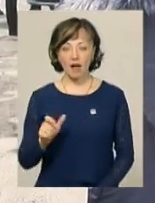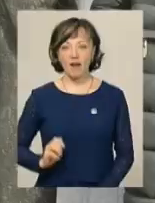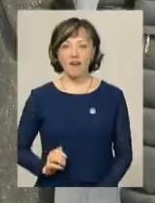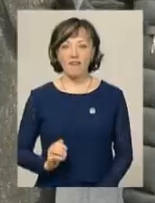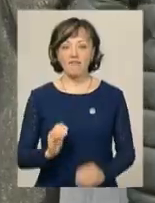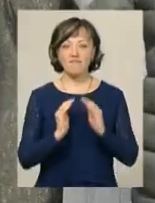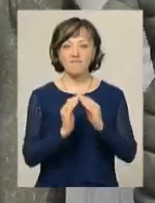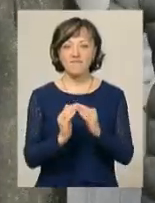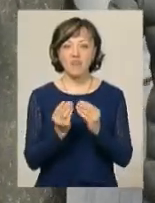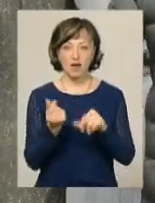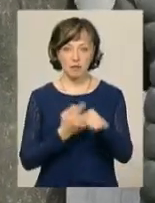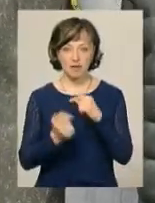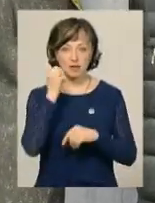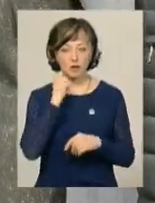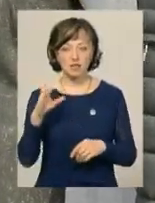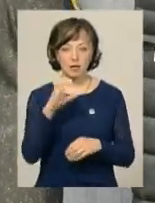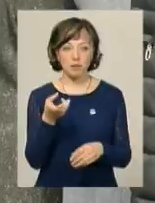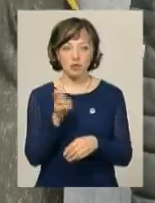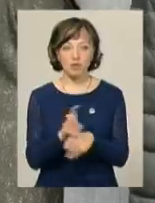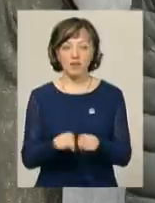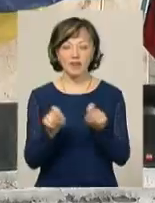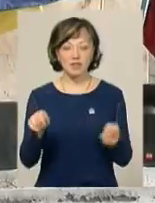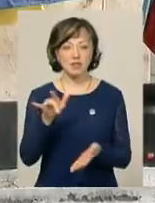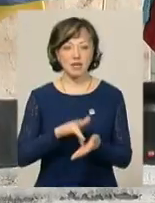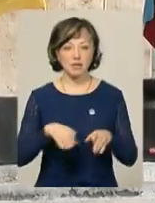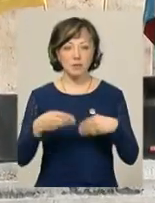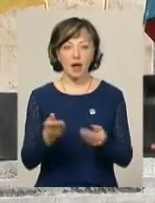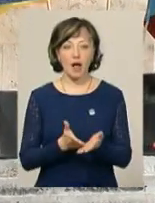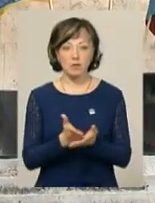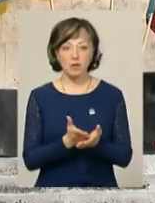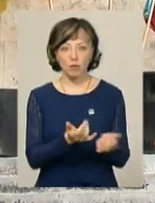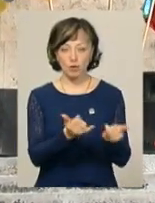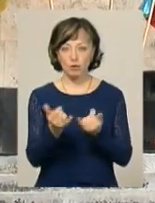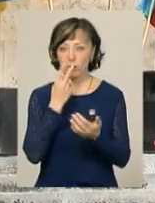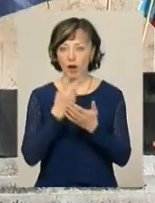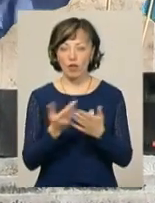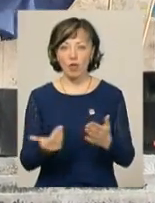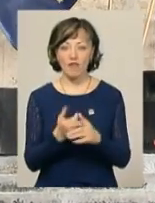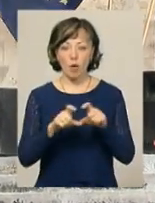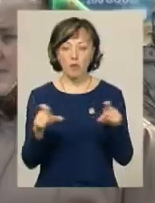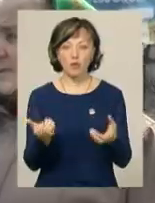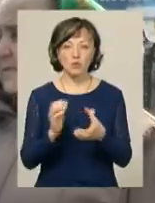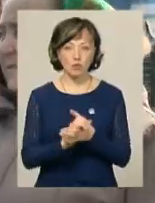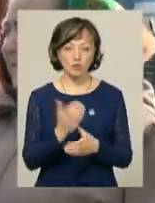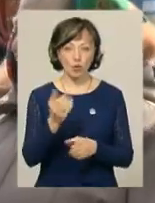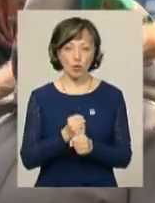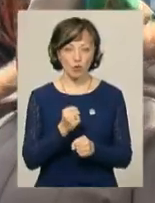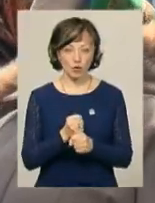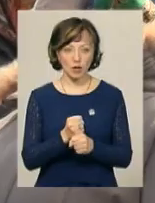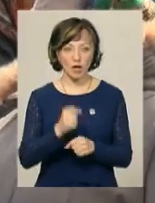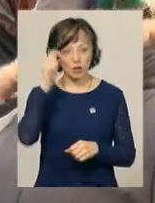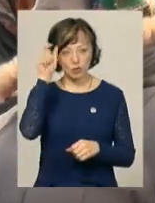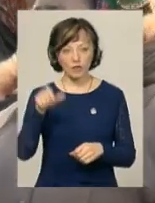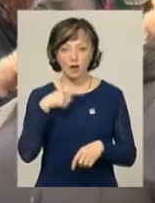зі Старої Сіняви, як і інші мешканці селища, прийшов на відкриття центру надання адмінпослуг, поглянути на новий об'єкт та ознайомитися з його роботою.